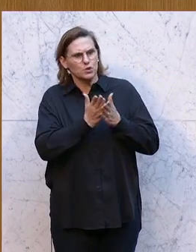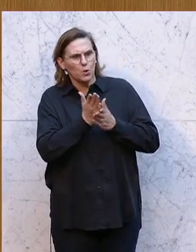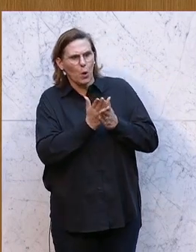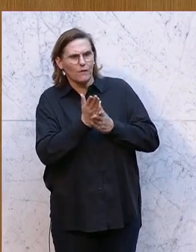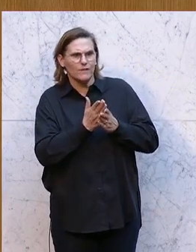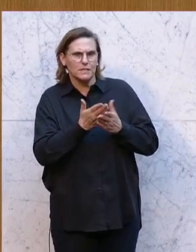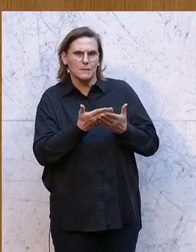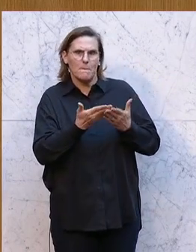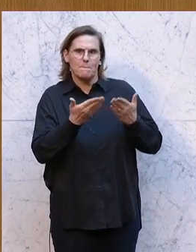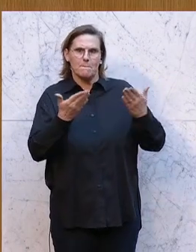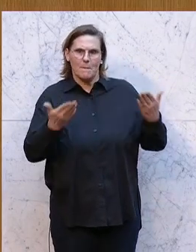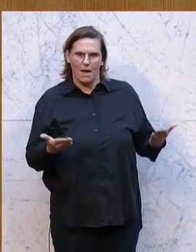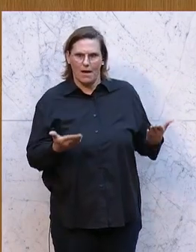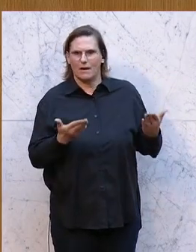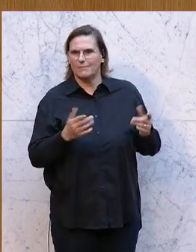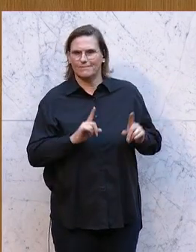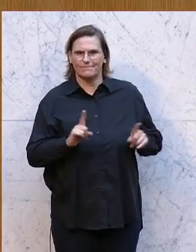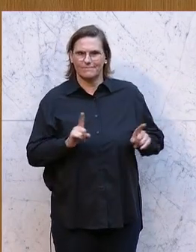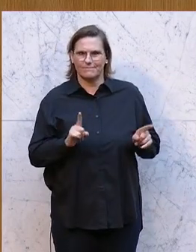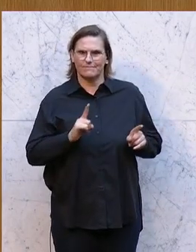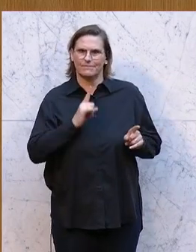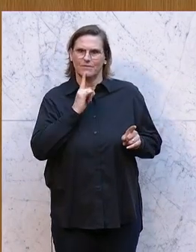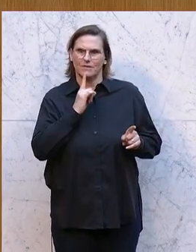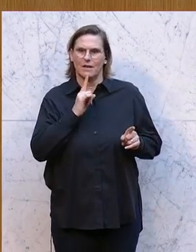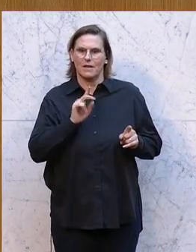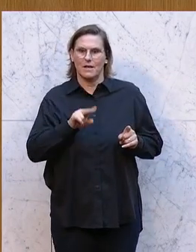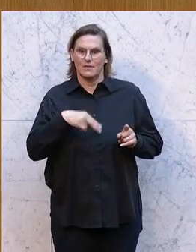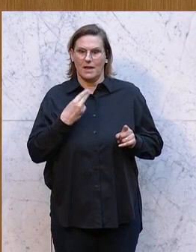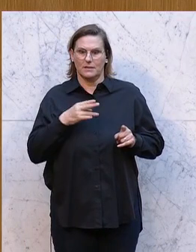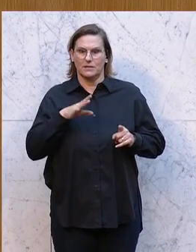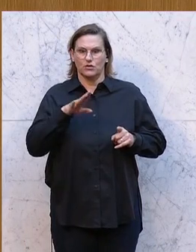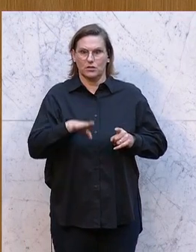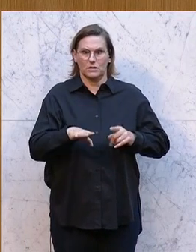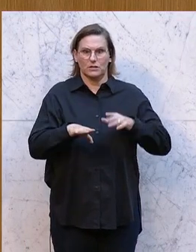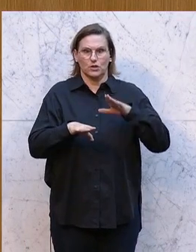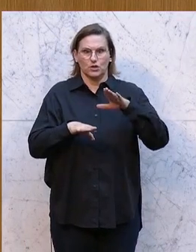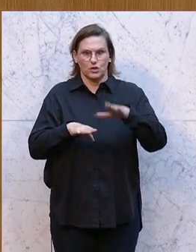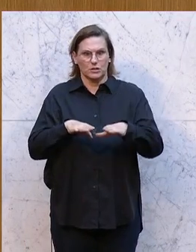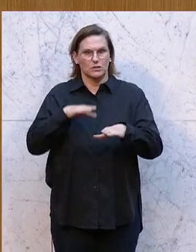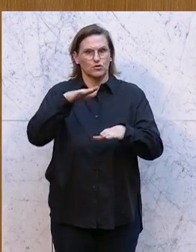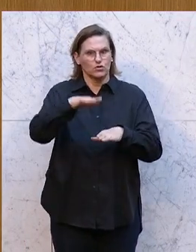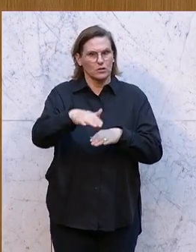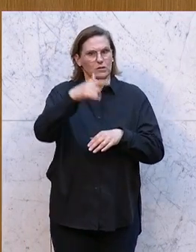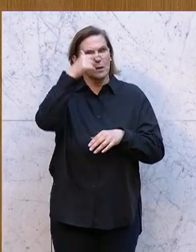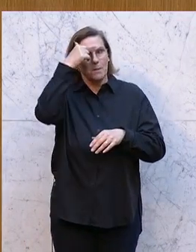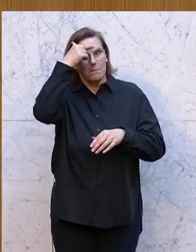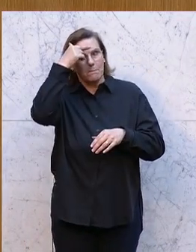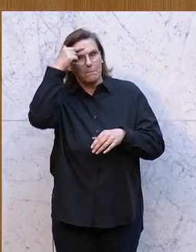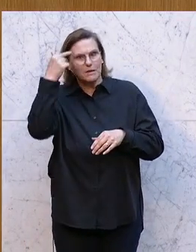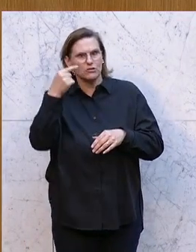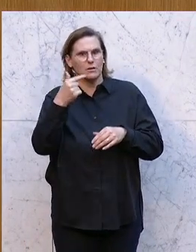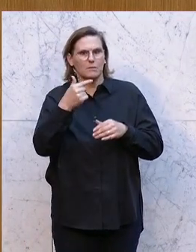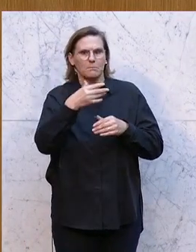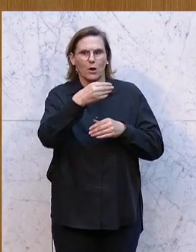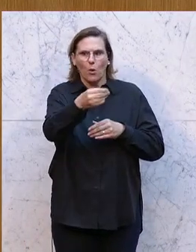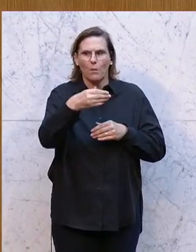wie Sie es immer bezeichnen, sondern eigentlich der nächste Schritt, als Menschen nur mehr Nummern zu